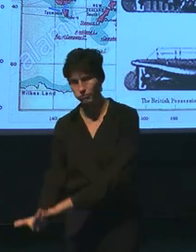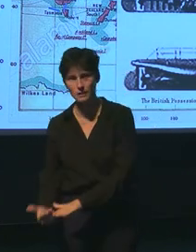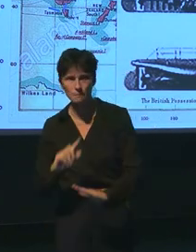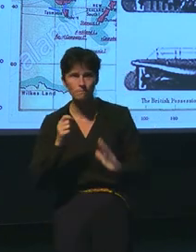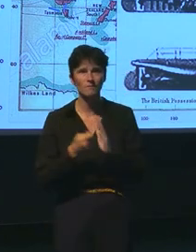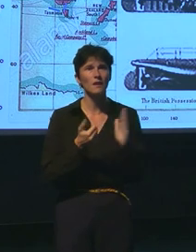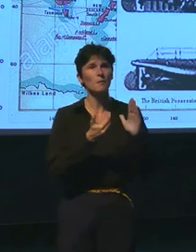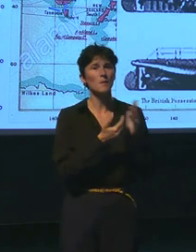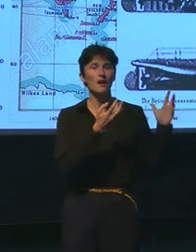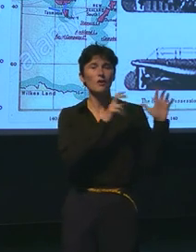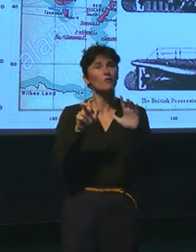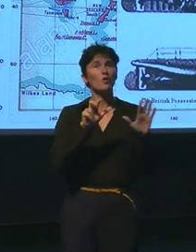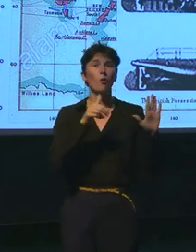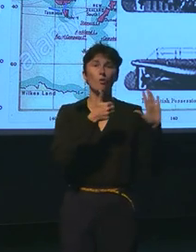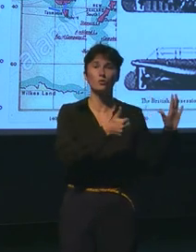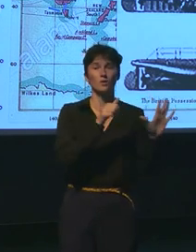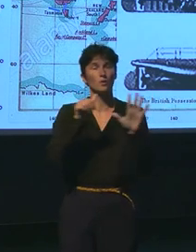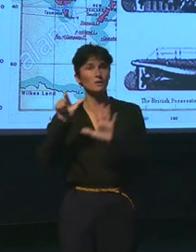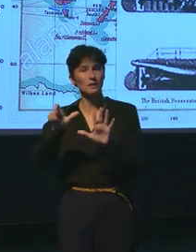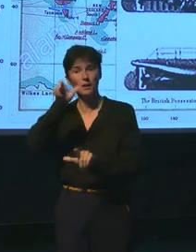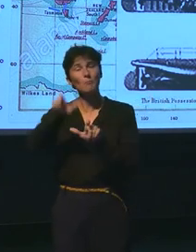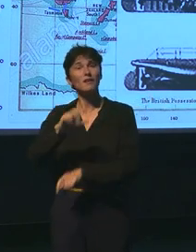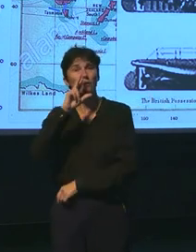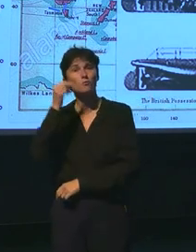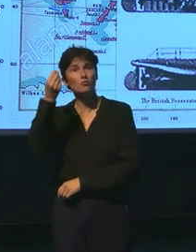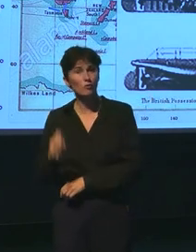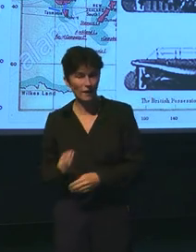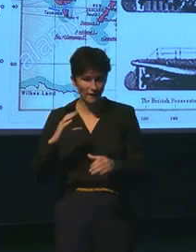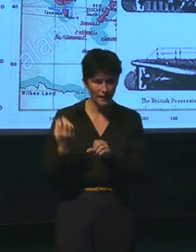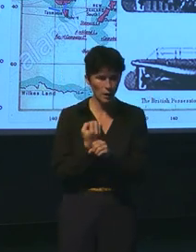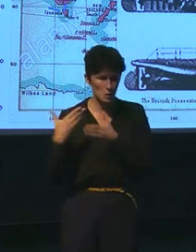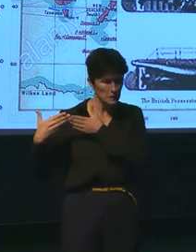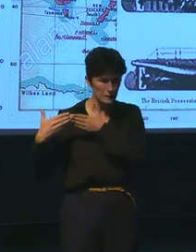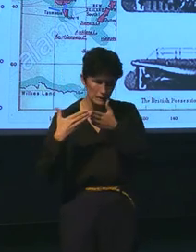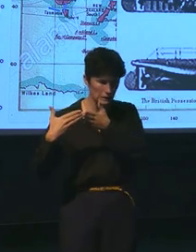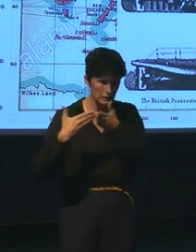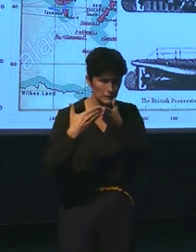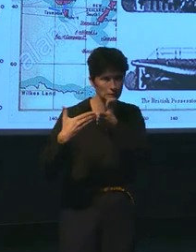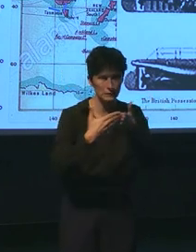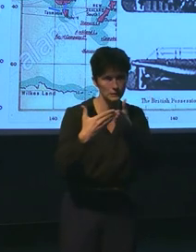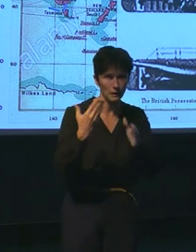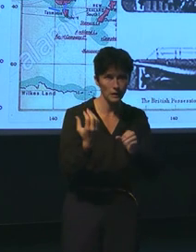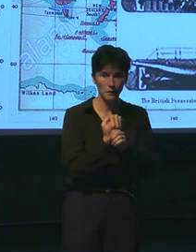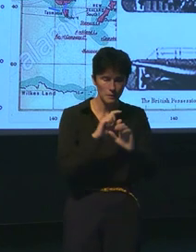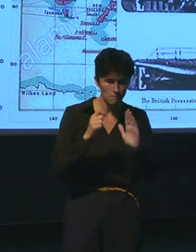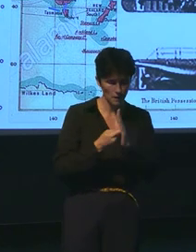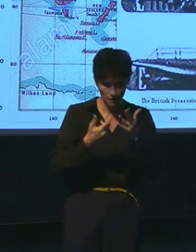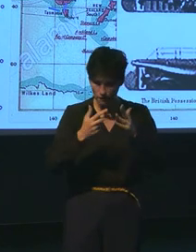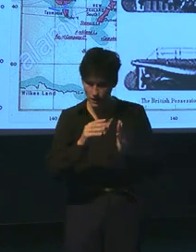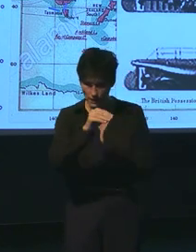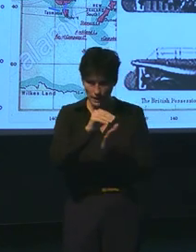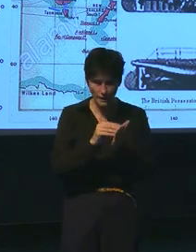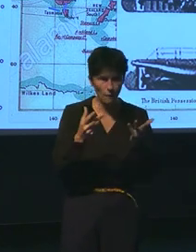a tranché l'Atlantique sur un gros paquebot qui s'appelle « Gritte Eastern 2 ». Il écrit à la suite « Il s'est traversé une vile